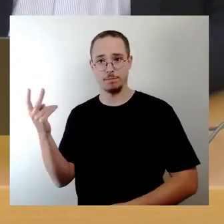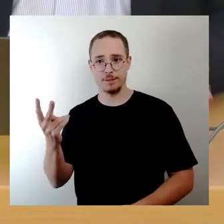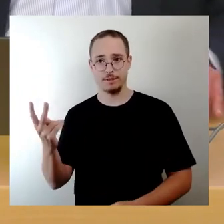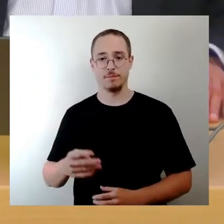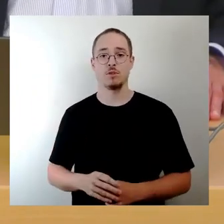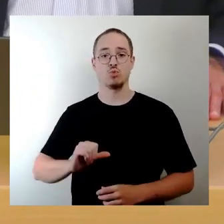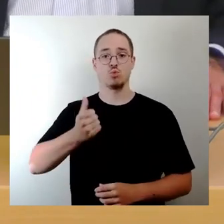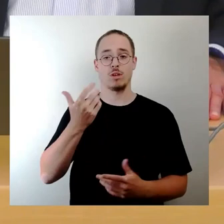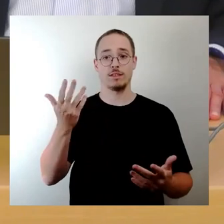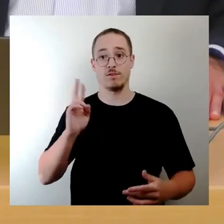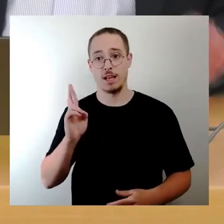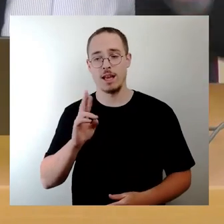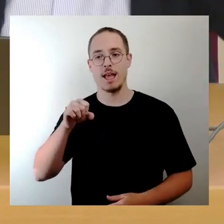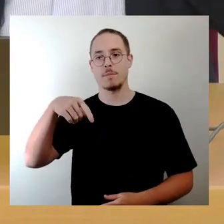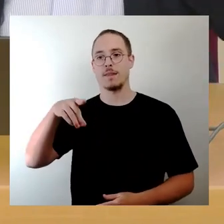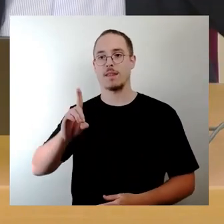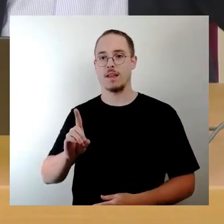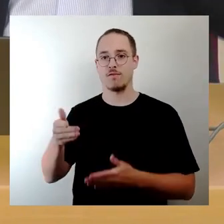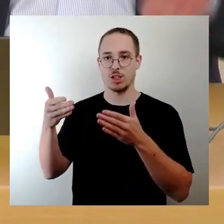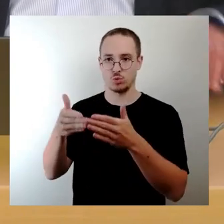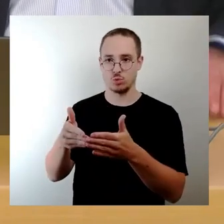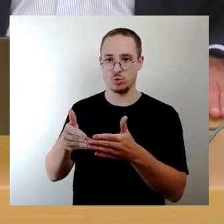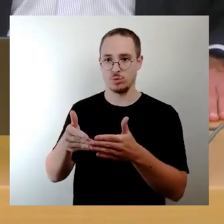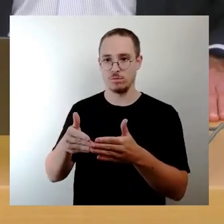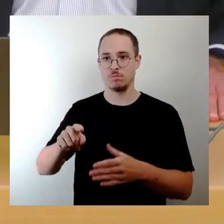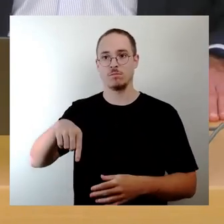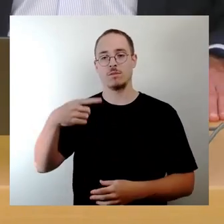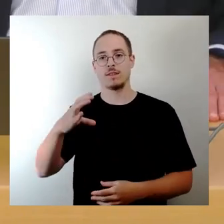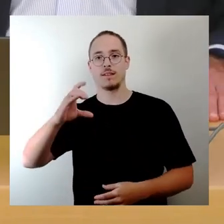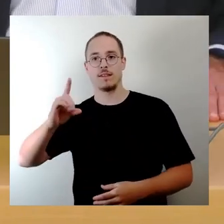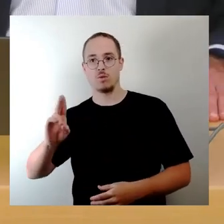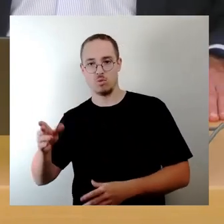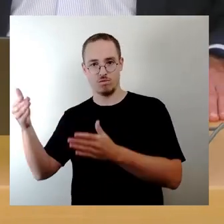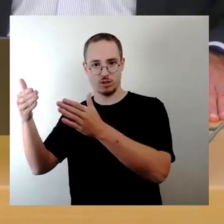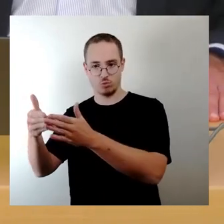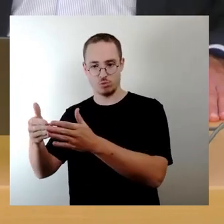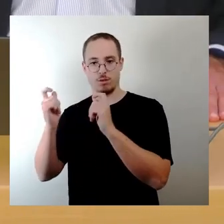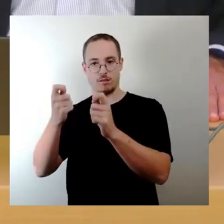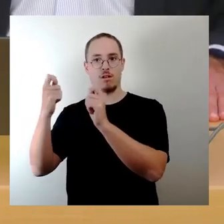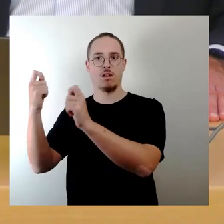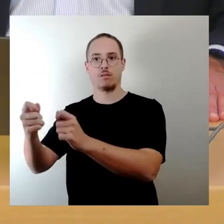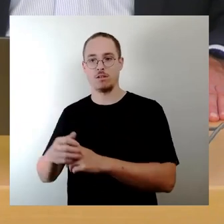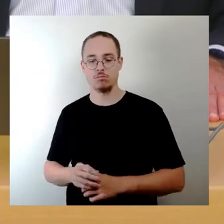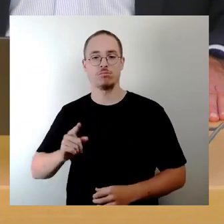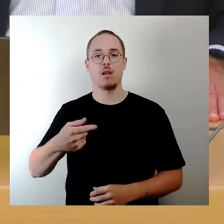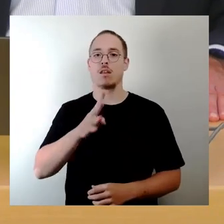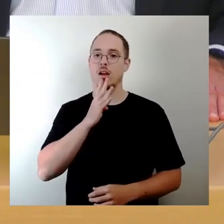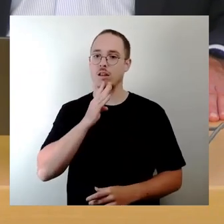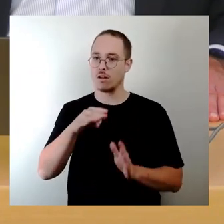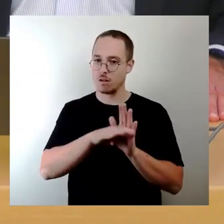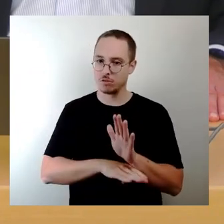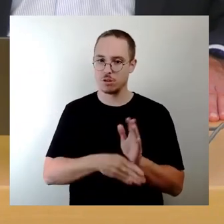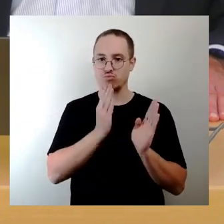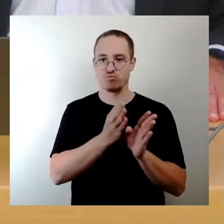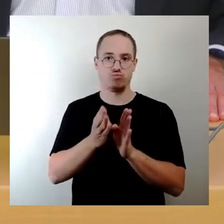SPD, dann CDU, wurden die Anträge einbringen. Dann würden wir in der Rednerliste entsprechend